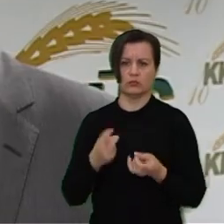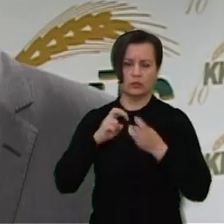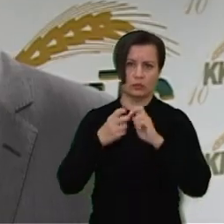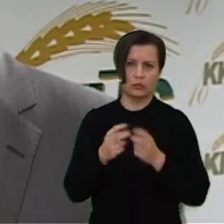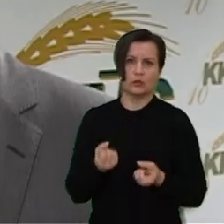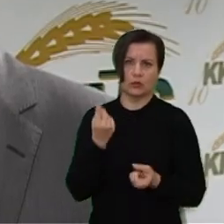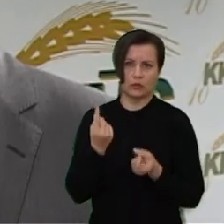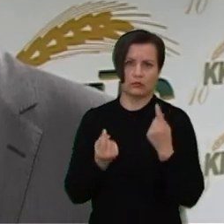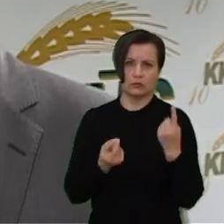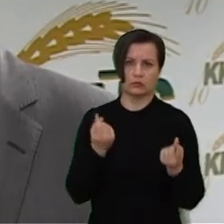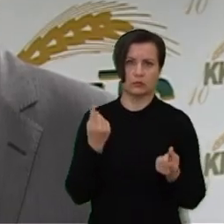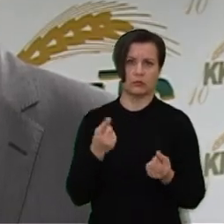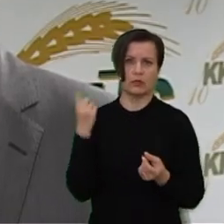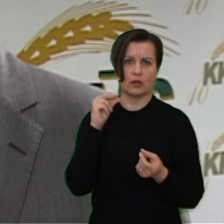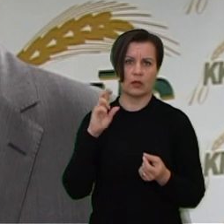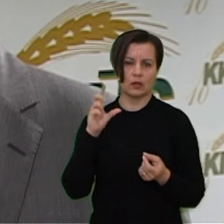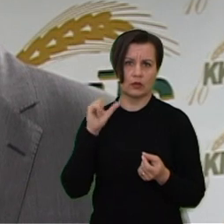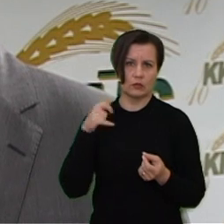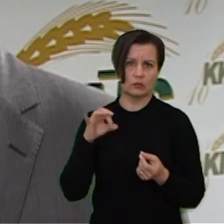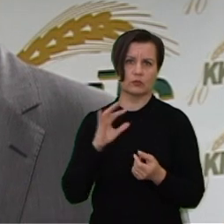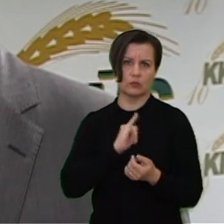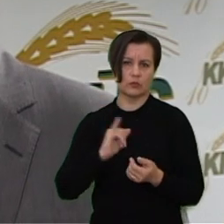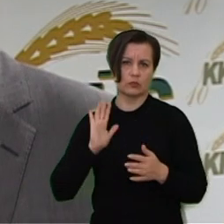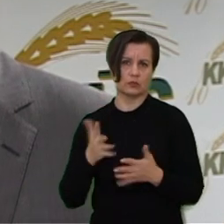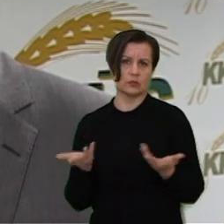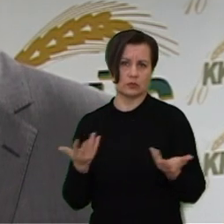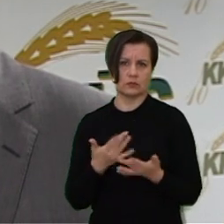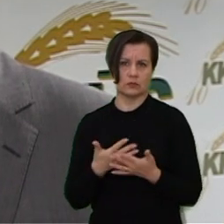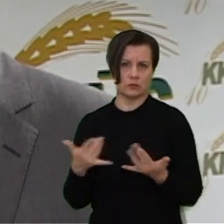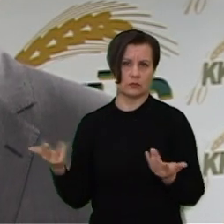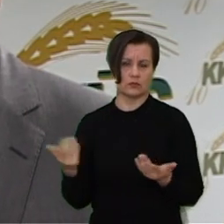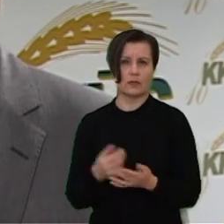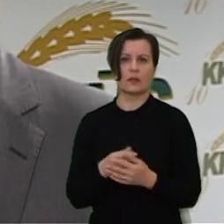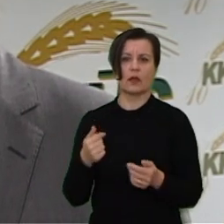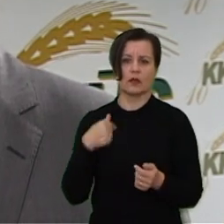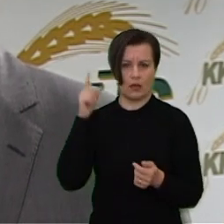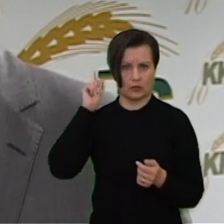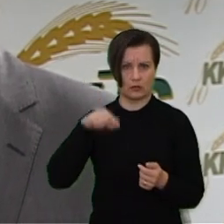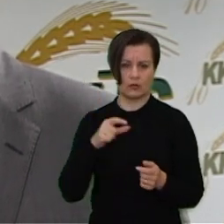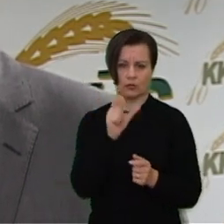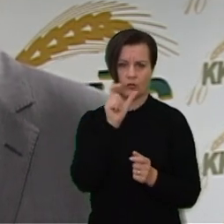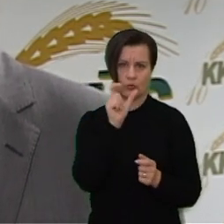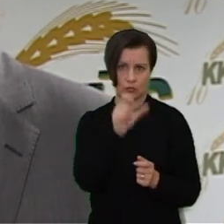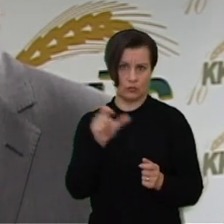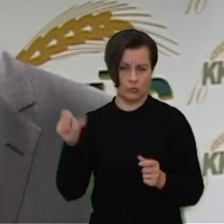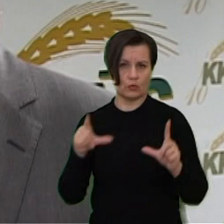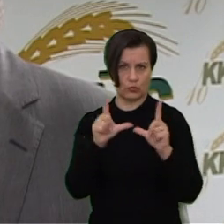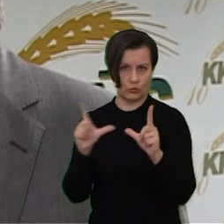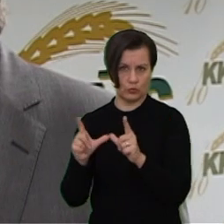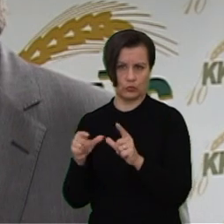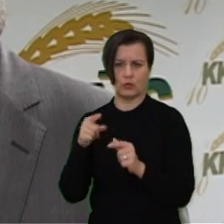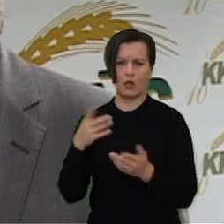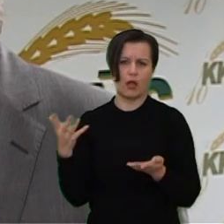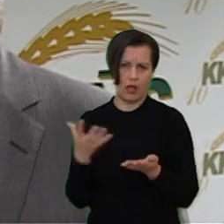atsilieps, sakysim, dėlį ir kitos problemus atsiras. Tačiau aš tikiu, mūsų ūkininkais jie visą laiką randa išeitis, randa